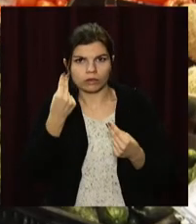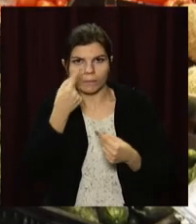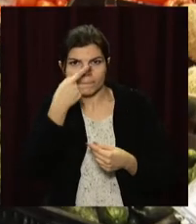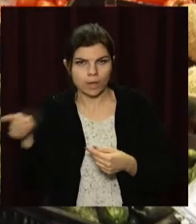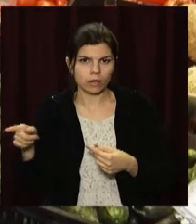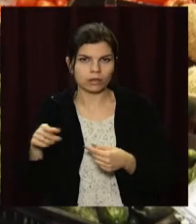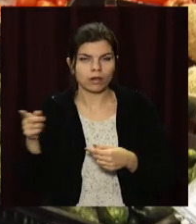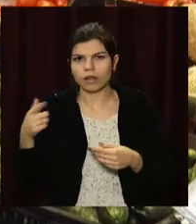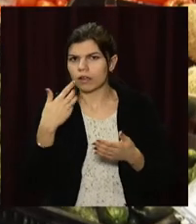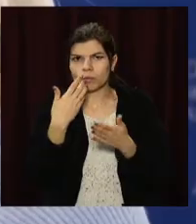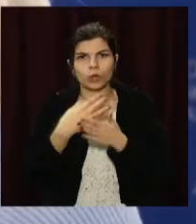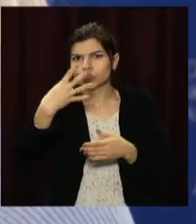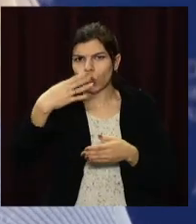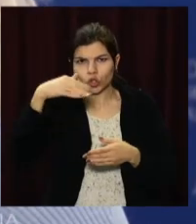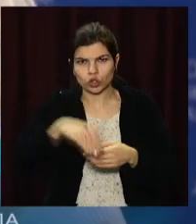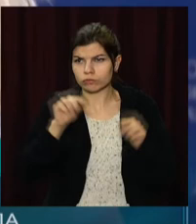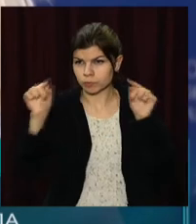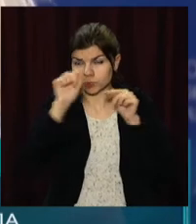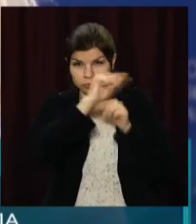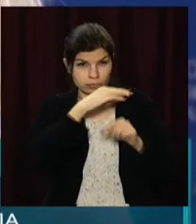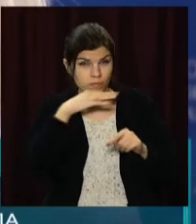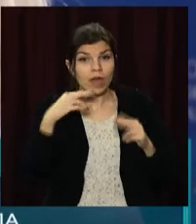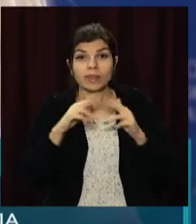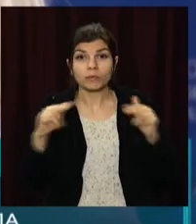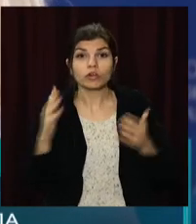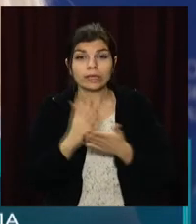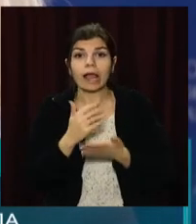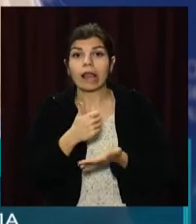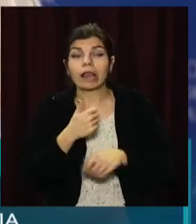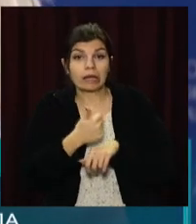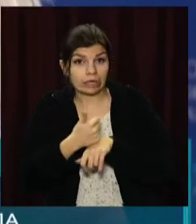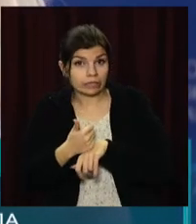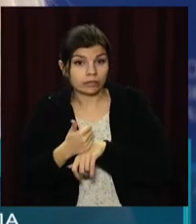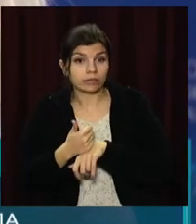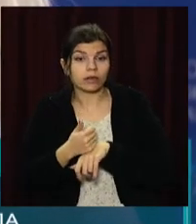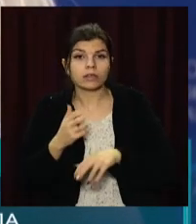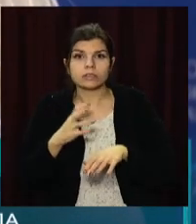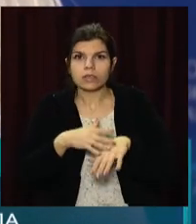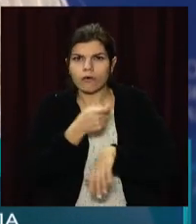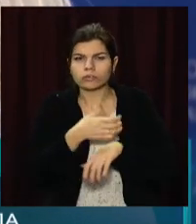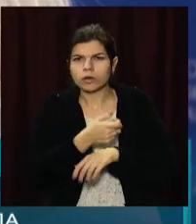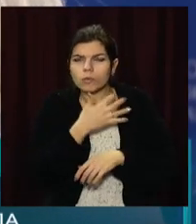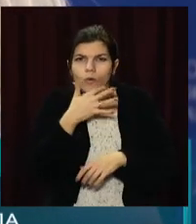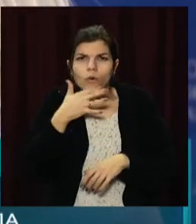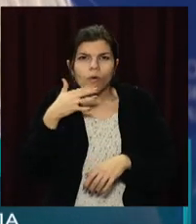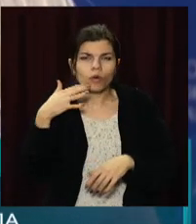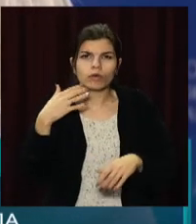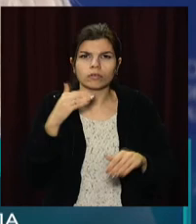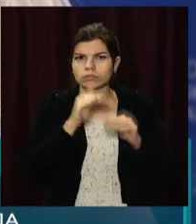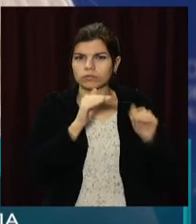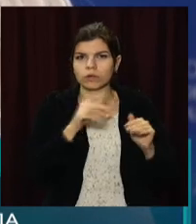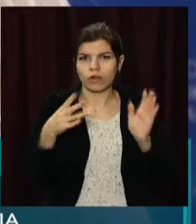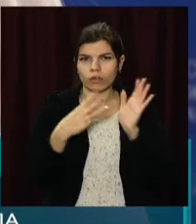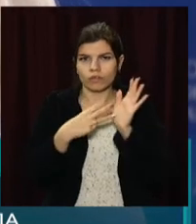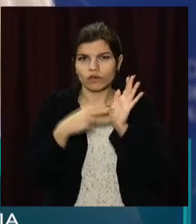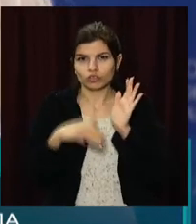таких понад 40 тисяч. Дніпропетровщина на сьогодні є лідером з подачі заявок. Ми більше всіх подали